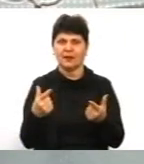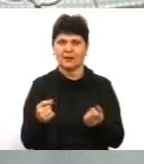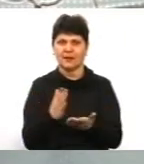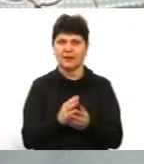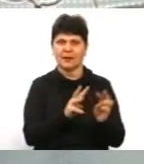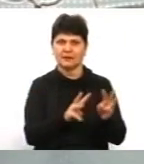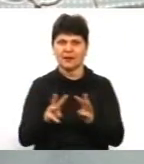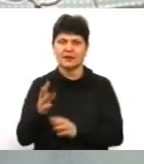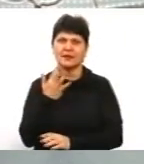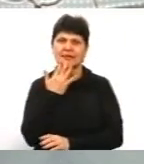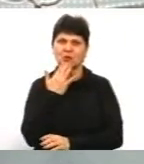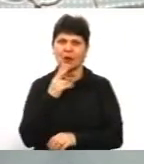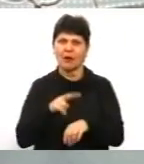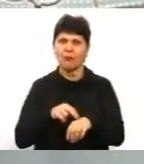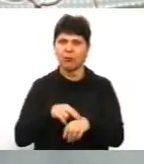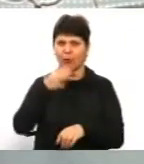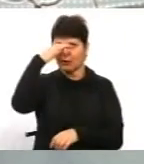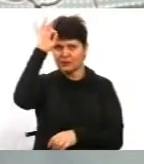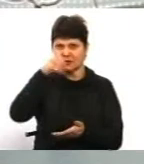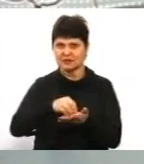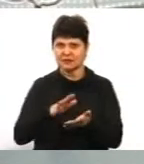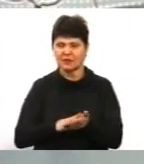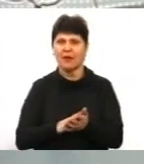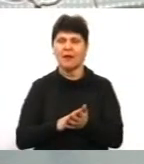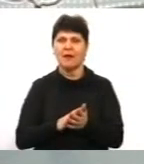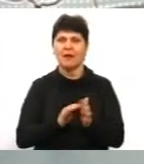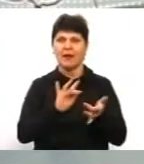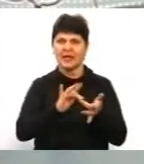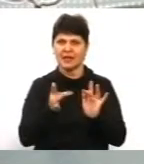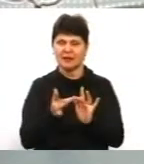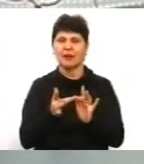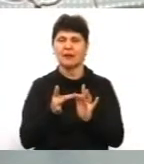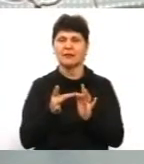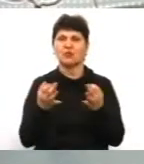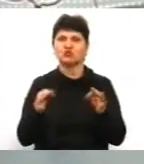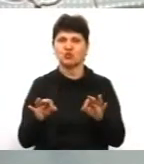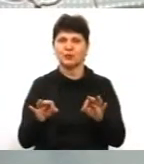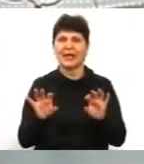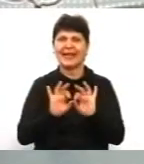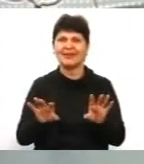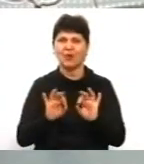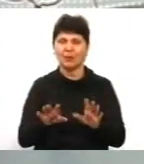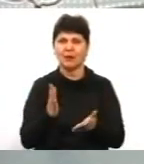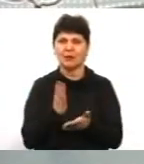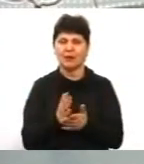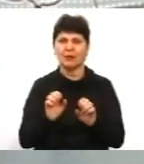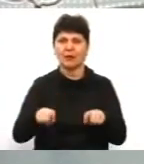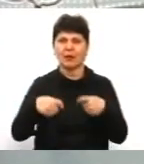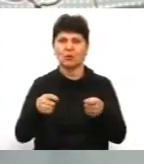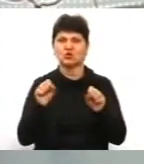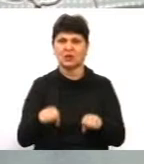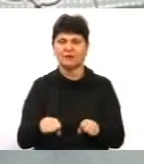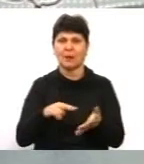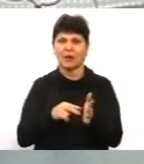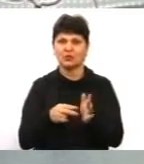Національної поліції зазначені, і в мережі інтернету, вони в доступному форматі, що дає можливість водієв, плануючи